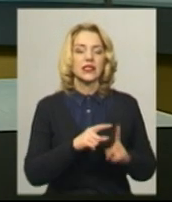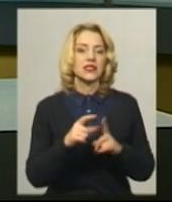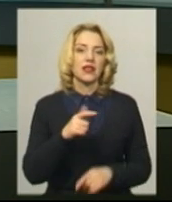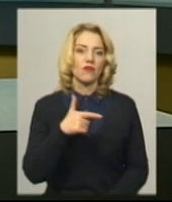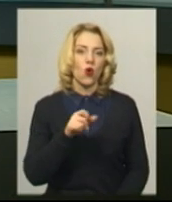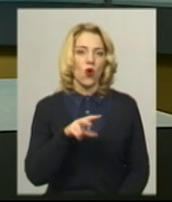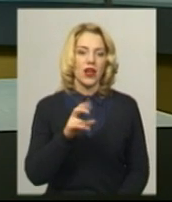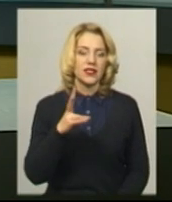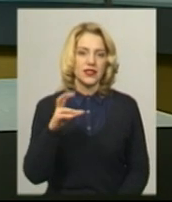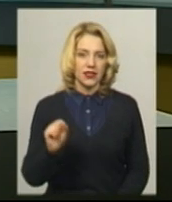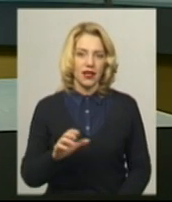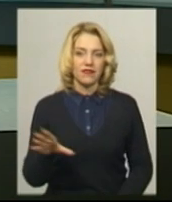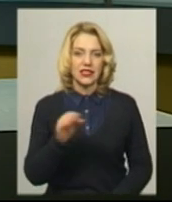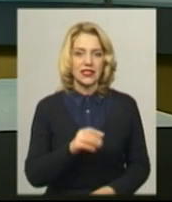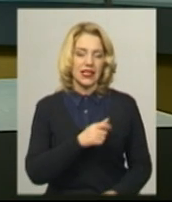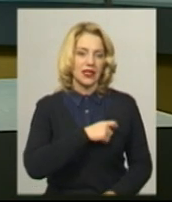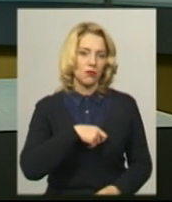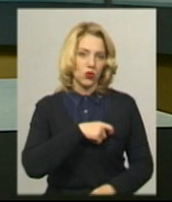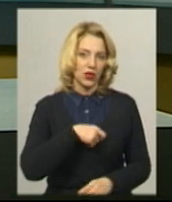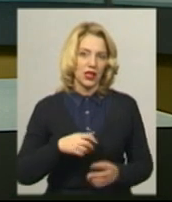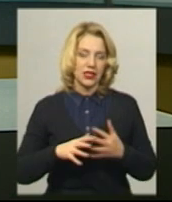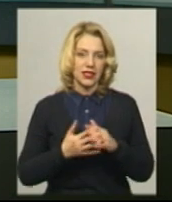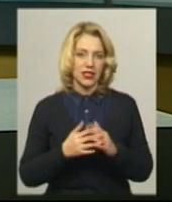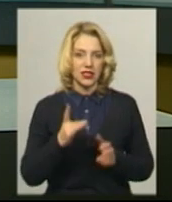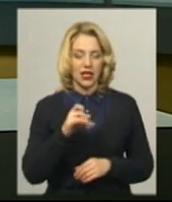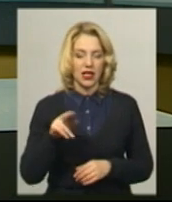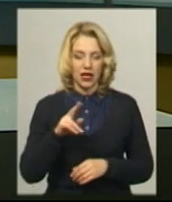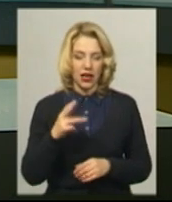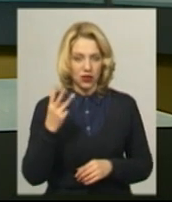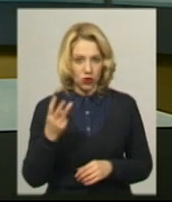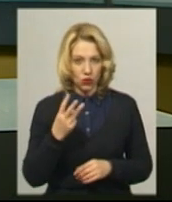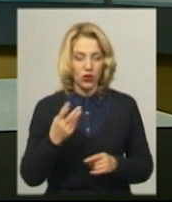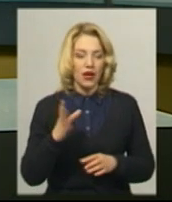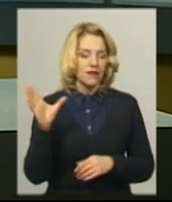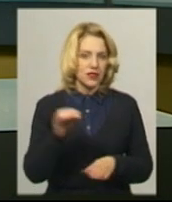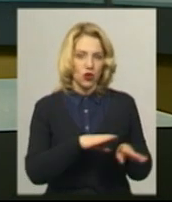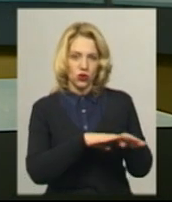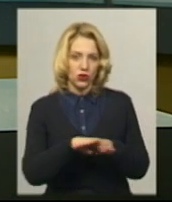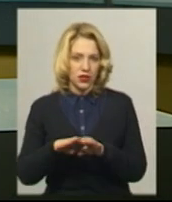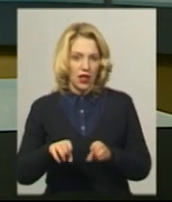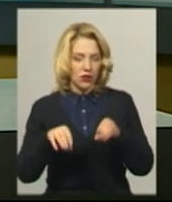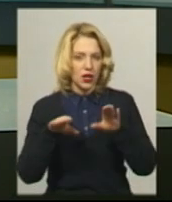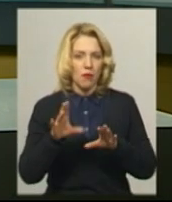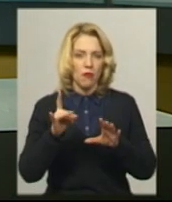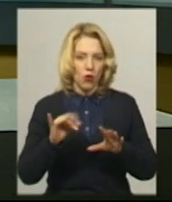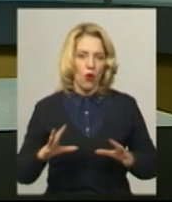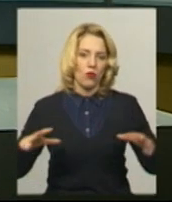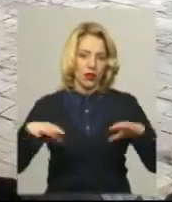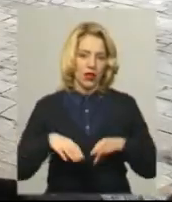Голінської, усі депутати трьох сільських рад у 2015 році майже одностайно схвалили рішення про об'єднання